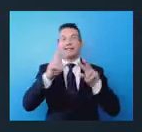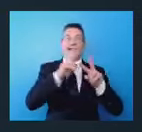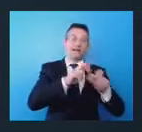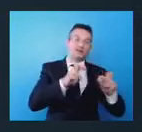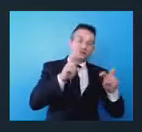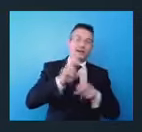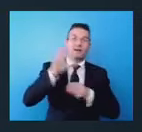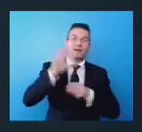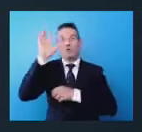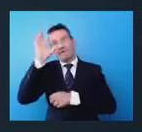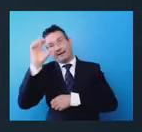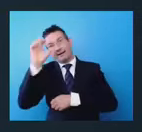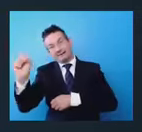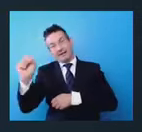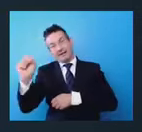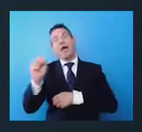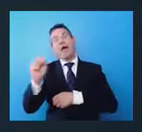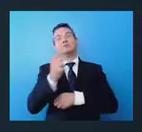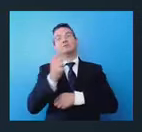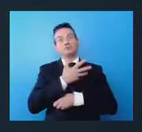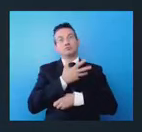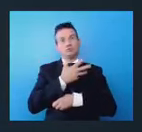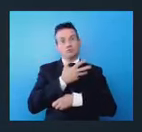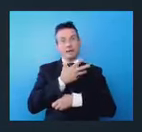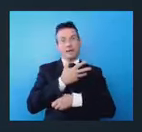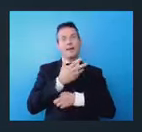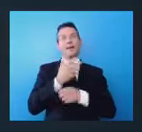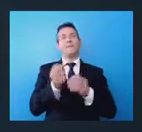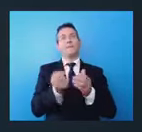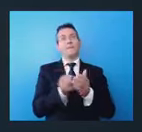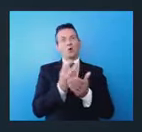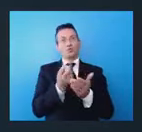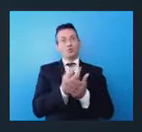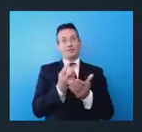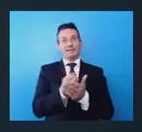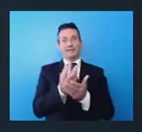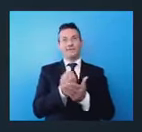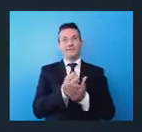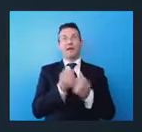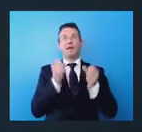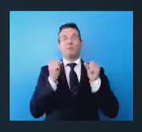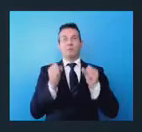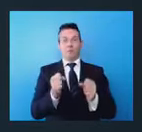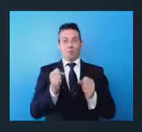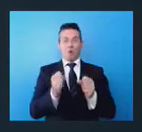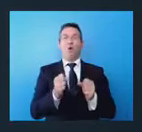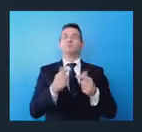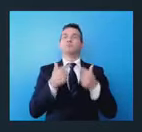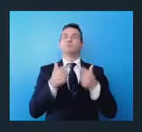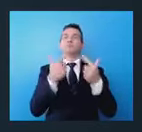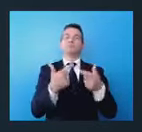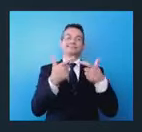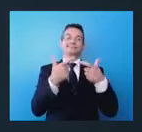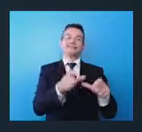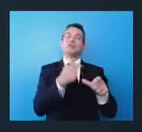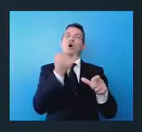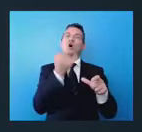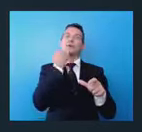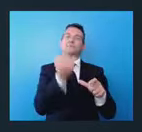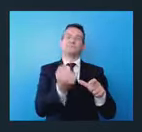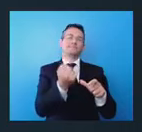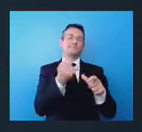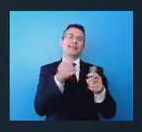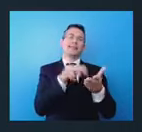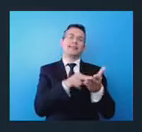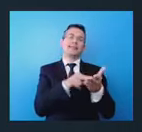diciamo queste tendenze produttive per poter potenziare anche diciamo settori tra virgolette deboli di connessione strategica